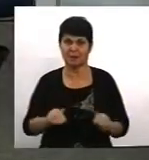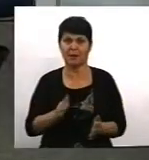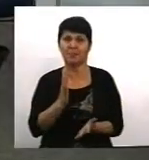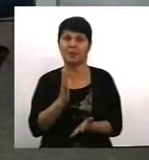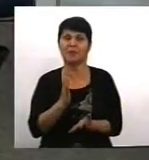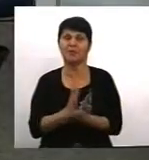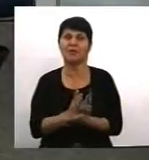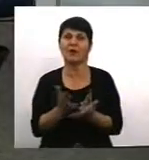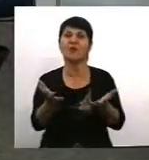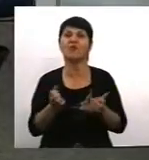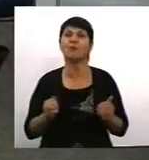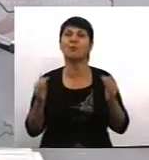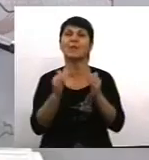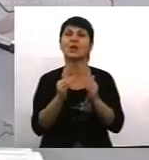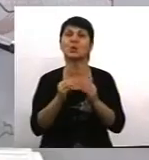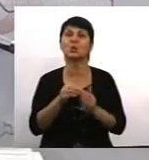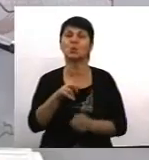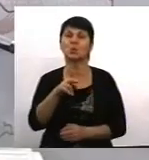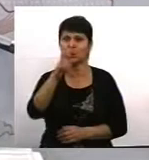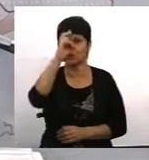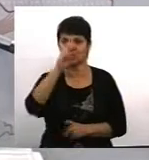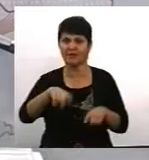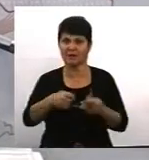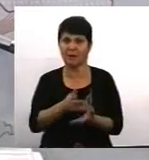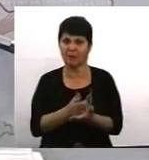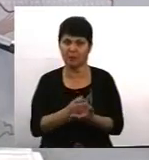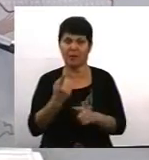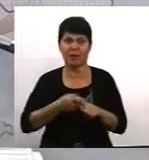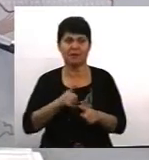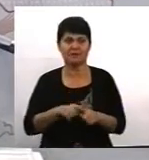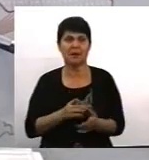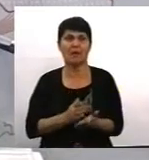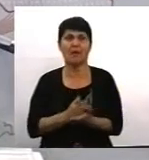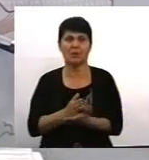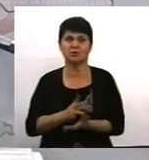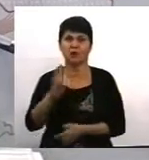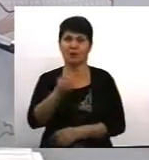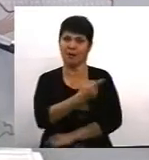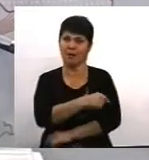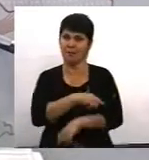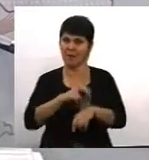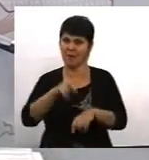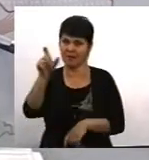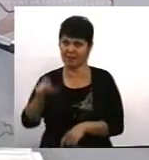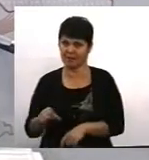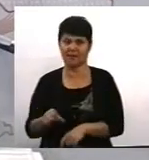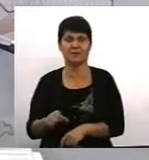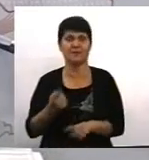притулку, тобто держава надає їй послуги. Це послуги на медиків, це послуги